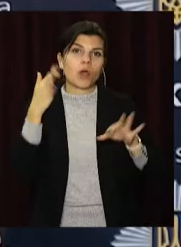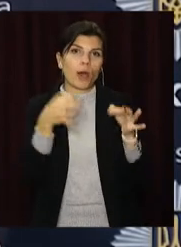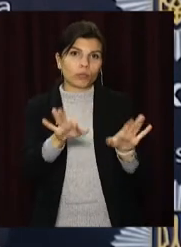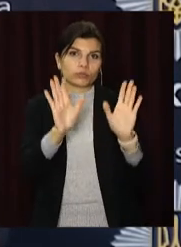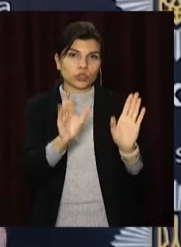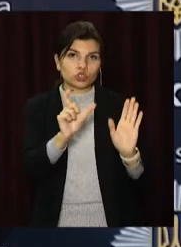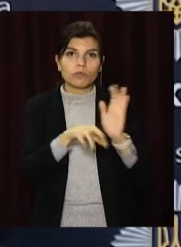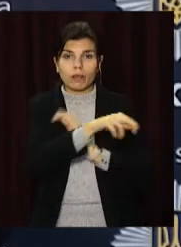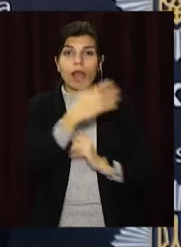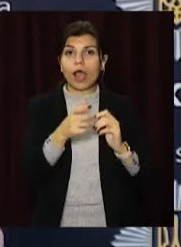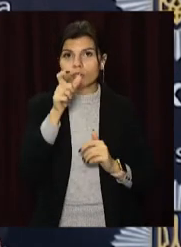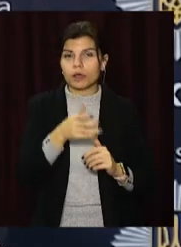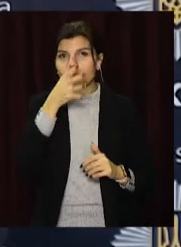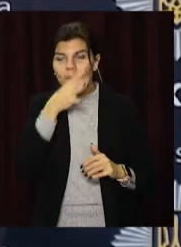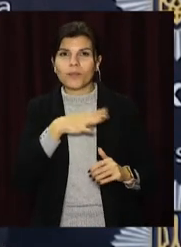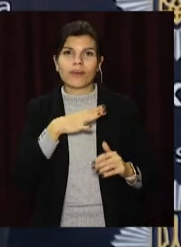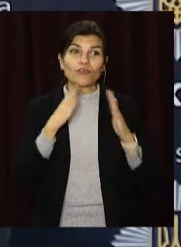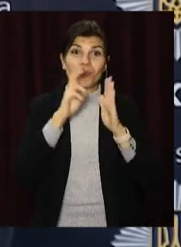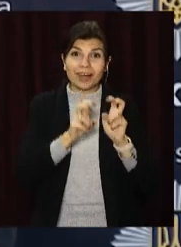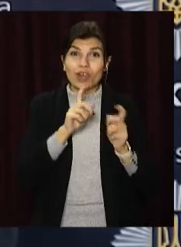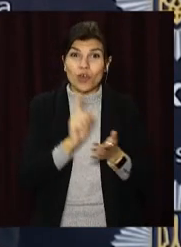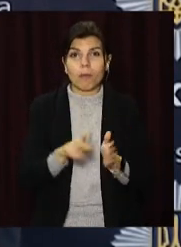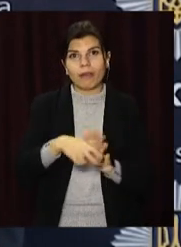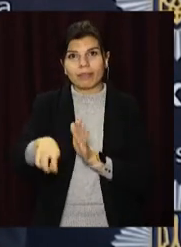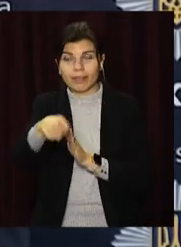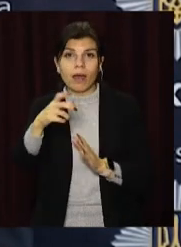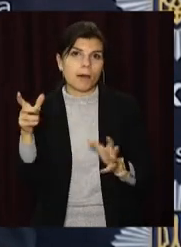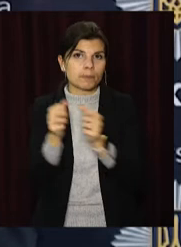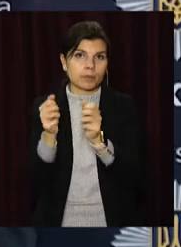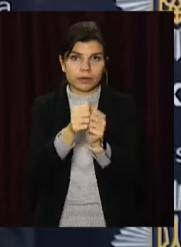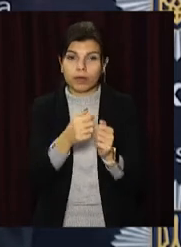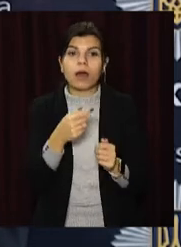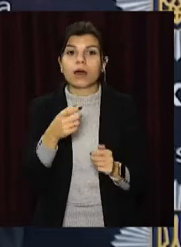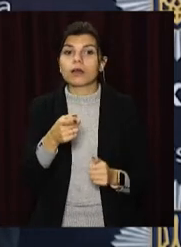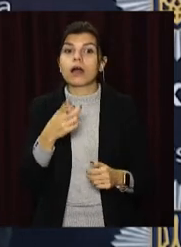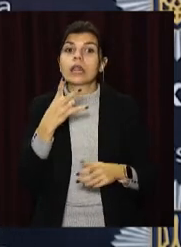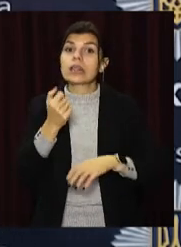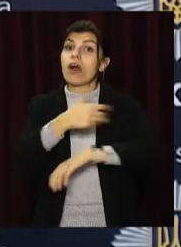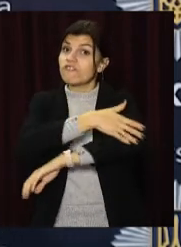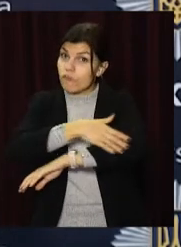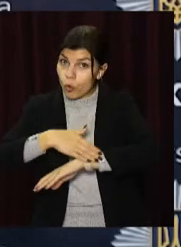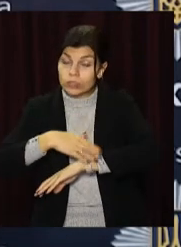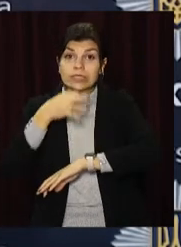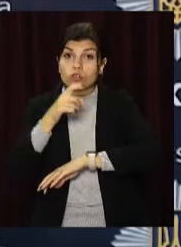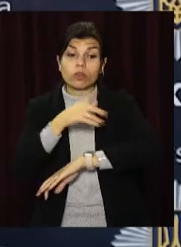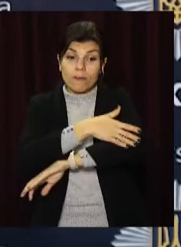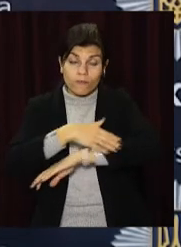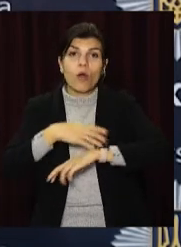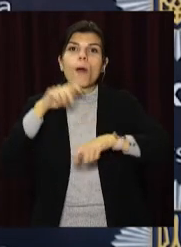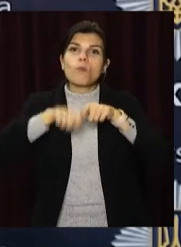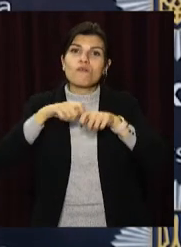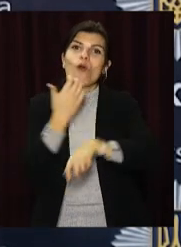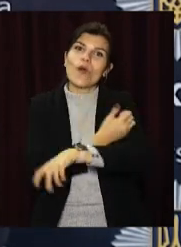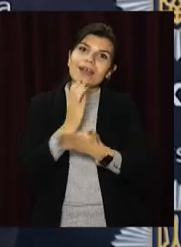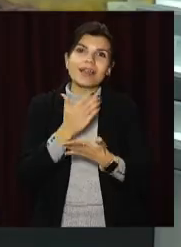відпускаємо далі. Тобто ніяких перевірок ковід-сертифікатів на вулиці, хочу офіційно сказати, ми не